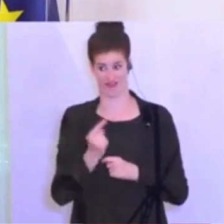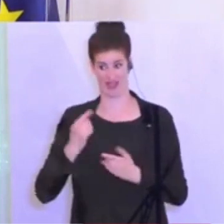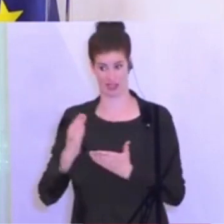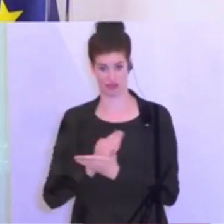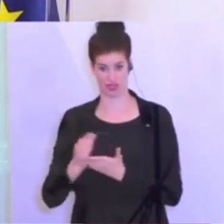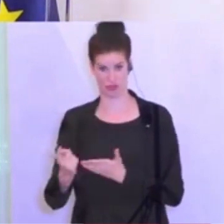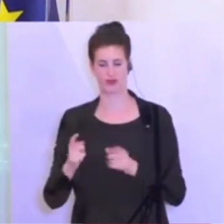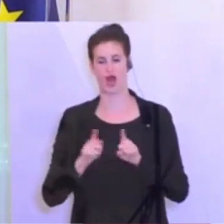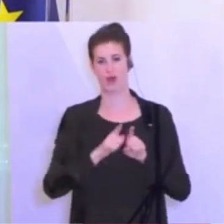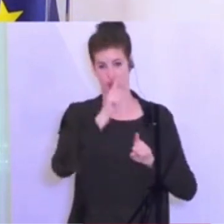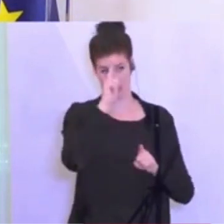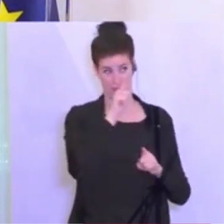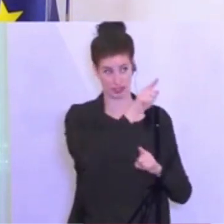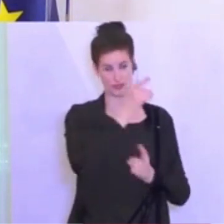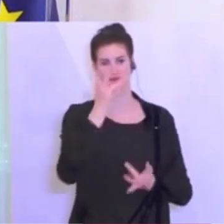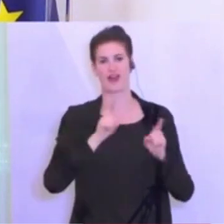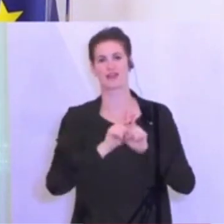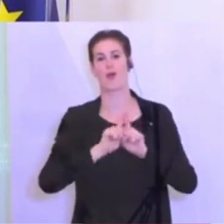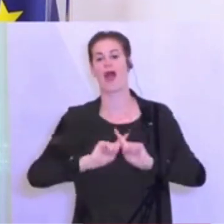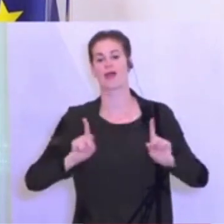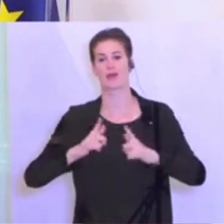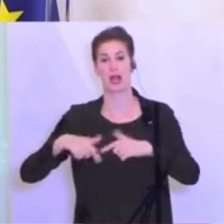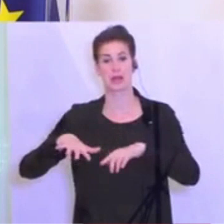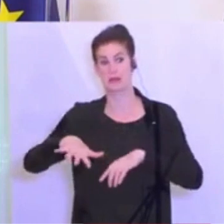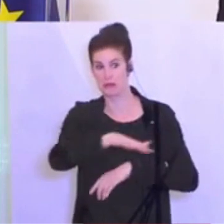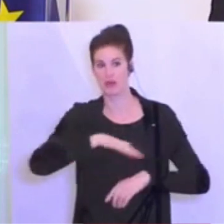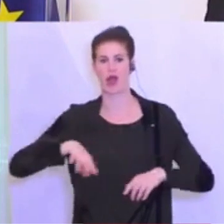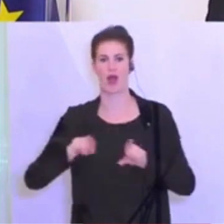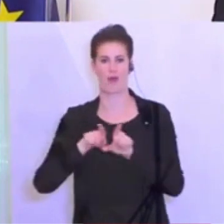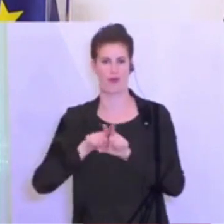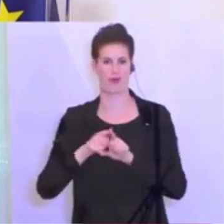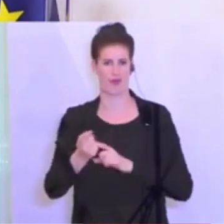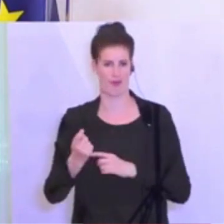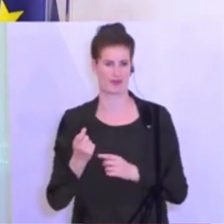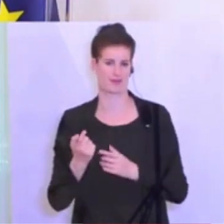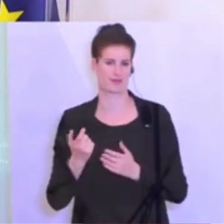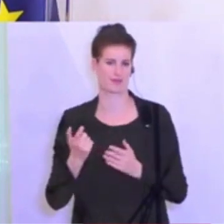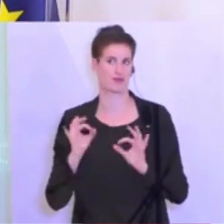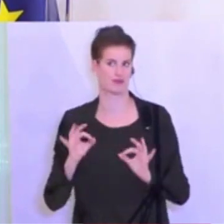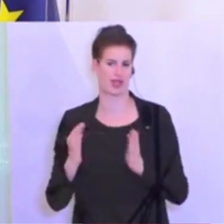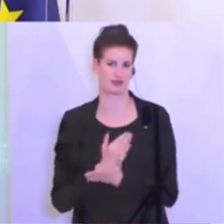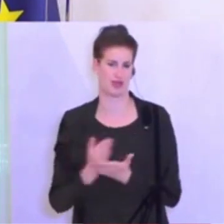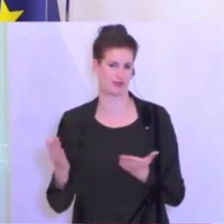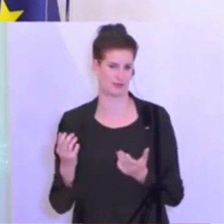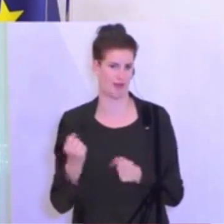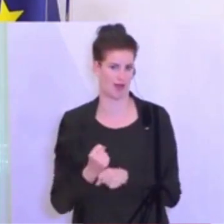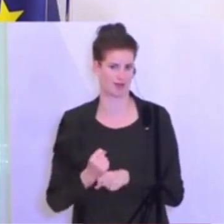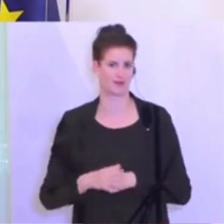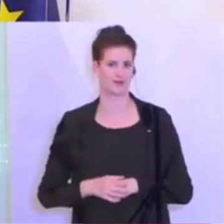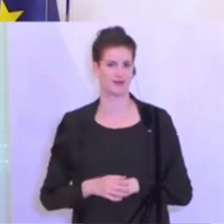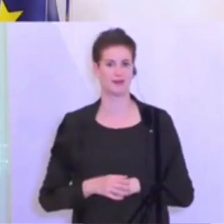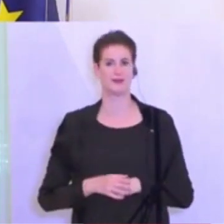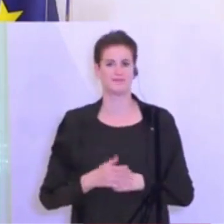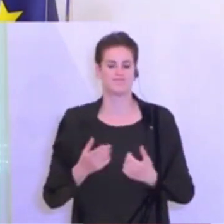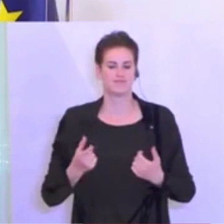dass auch Deutschland und hoffentlich möglichst viele andere Länder in Europa die für sie richtigen Entscheidungen treffen und wir schnellstmöglich